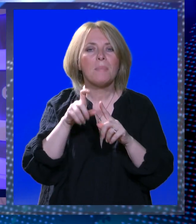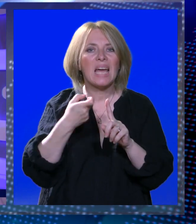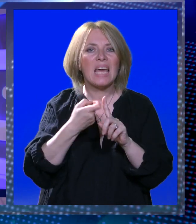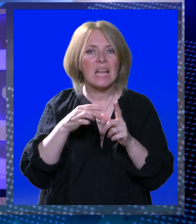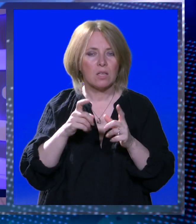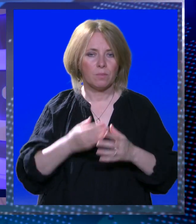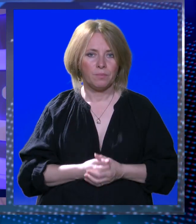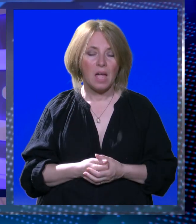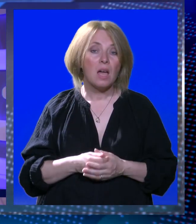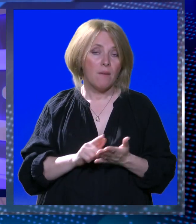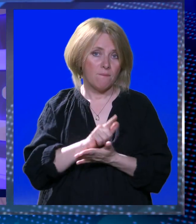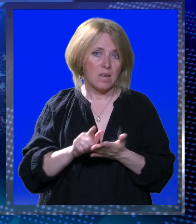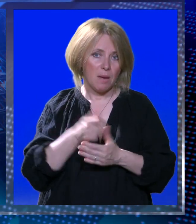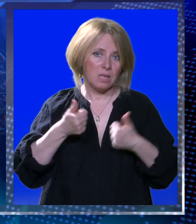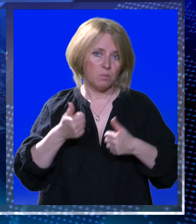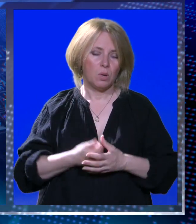Vrijeme je za sport.